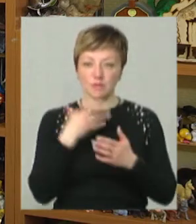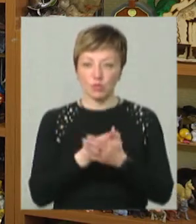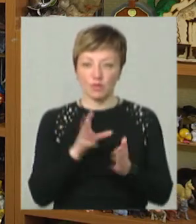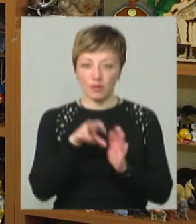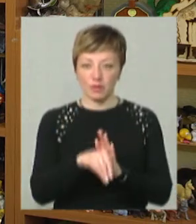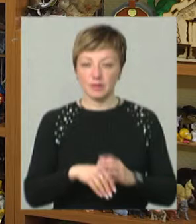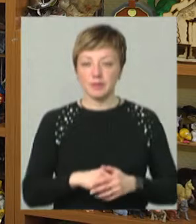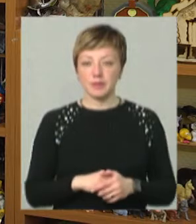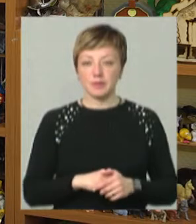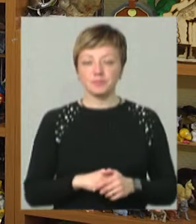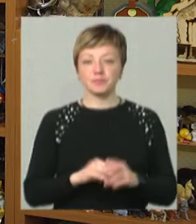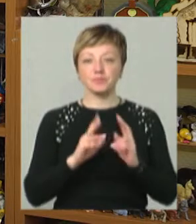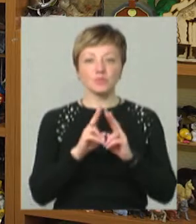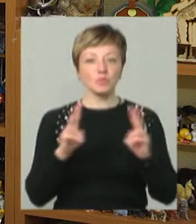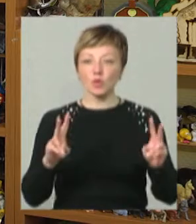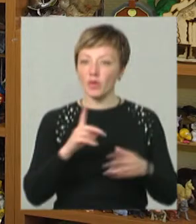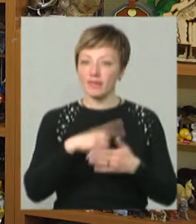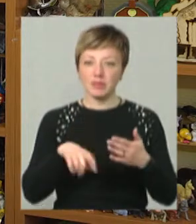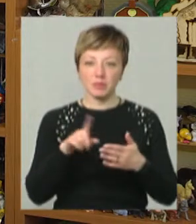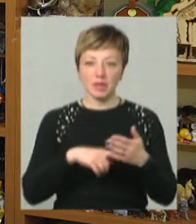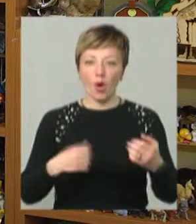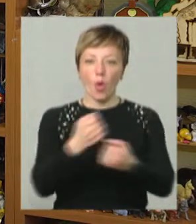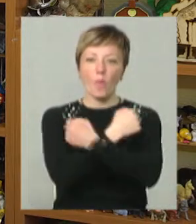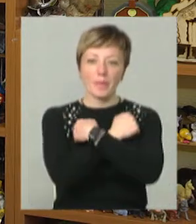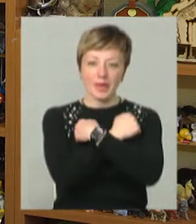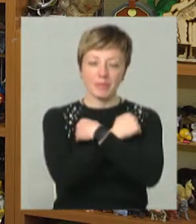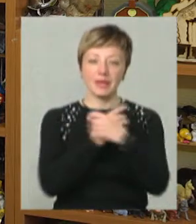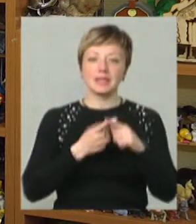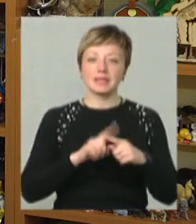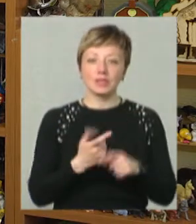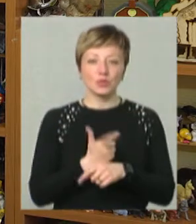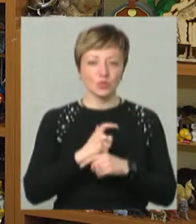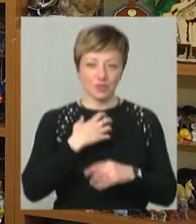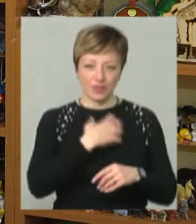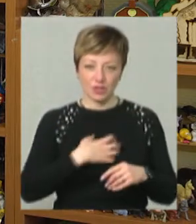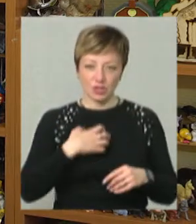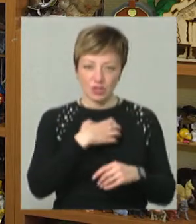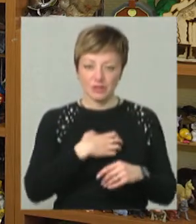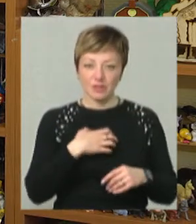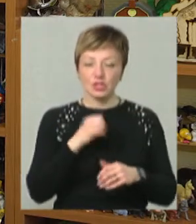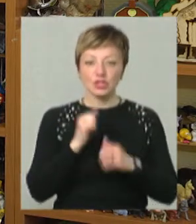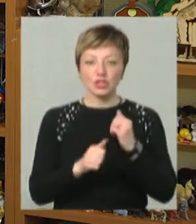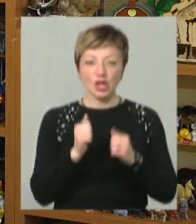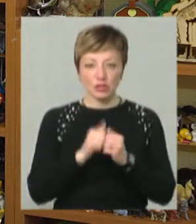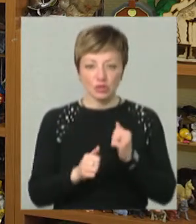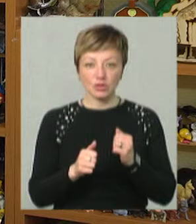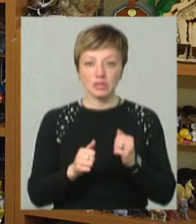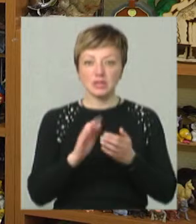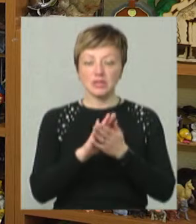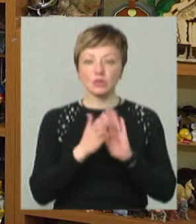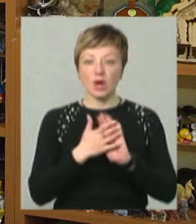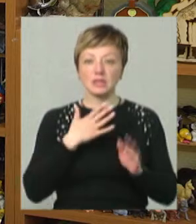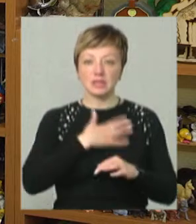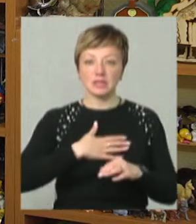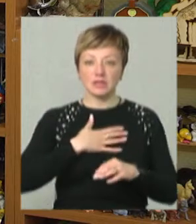користь. Ніхто не відміняє обійми. Це дуже важливі речі, тому що досить часто в ситуації